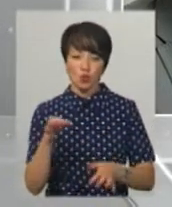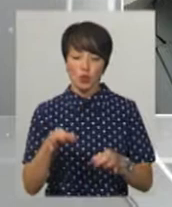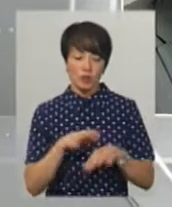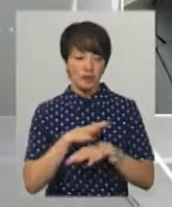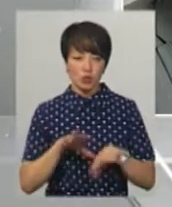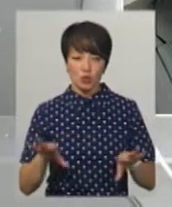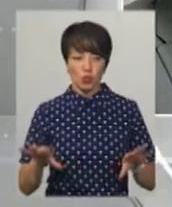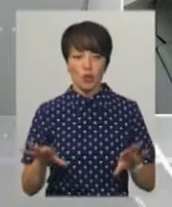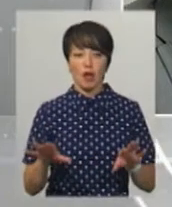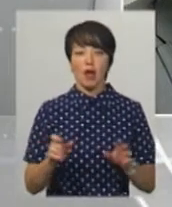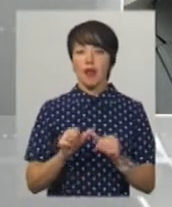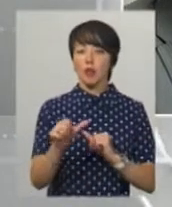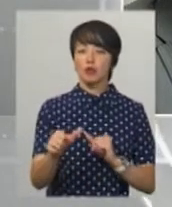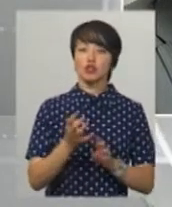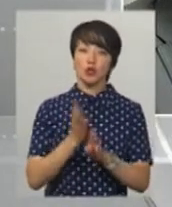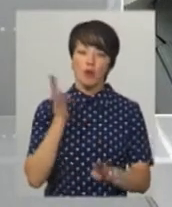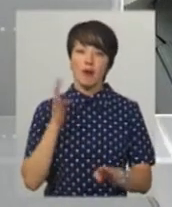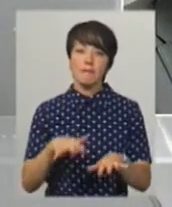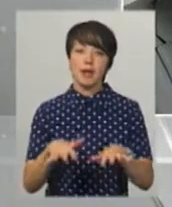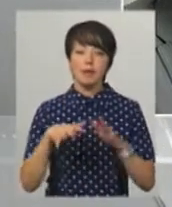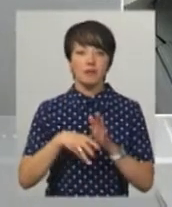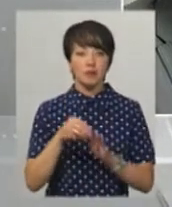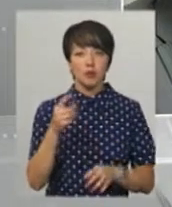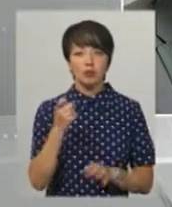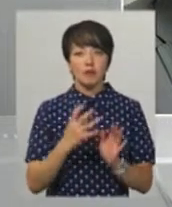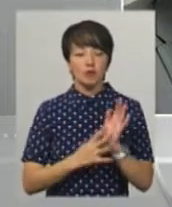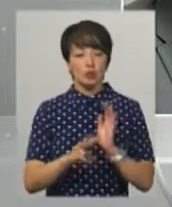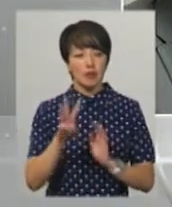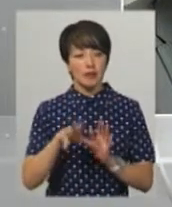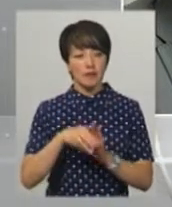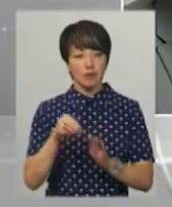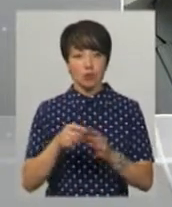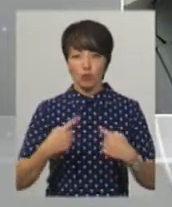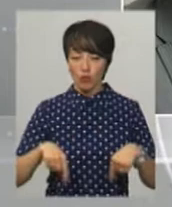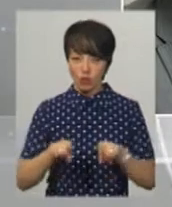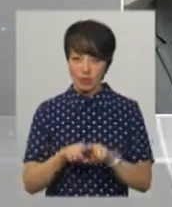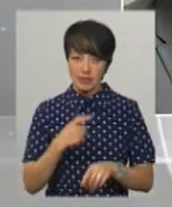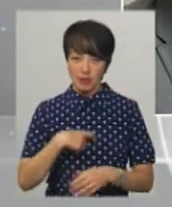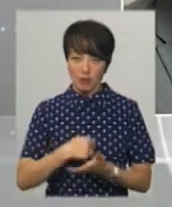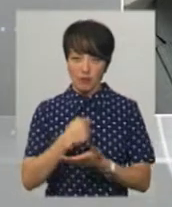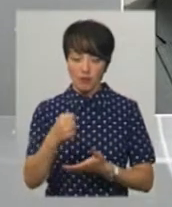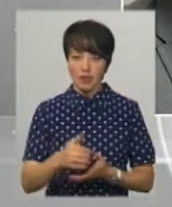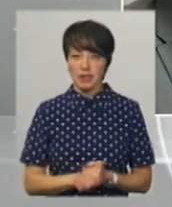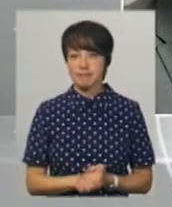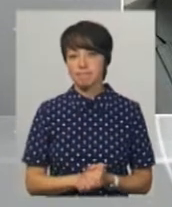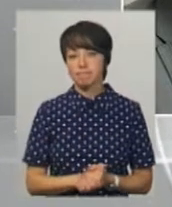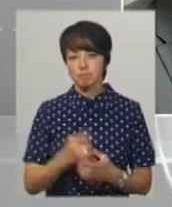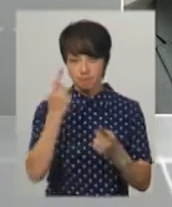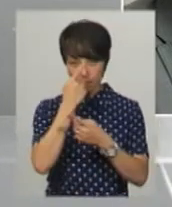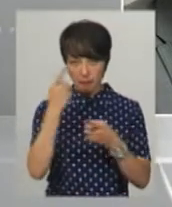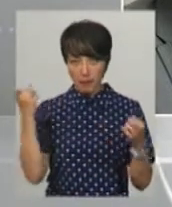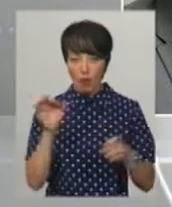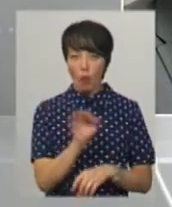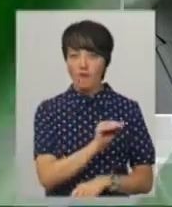відсутня. На позачергових парламентських виборах балотується за 193-м виборчим округом самовисуванець. Ця інформація оприлюднена на